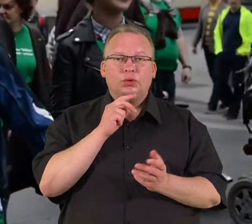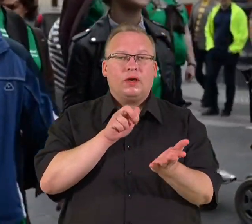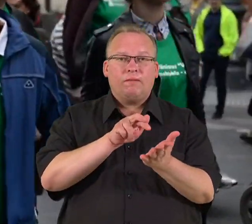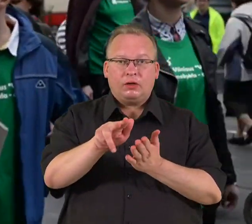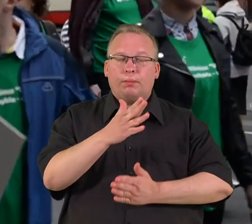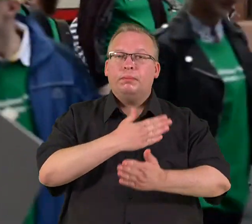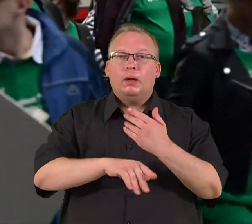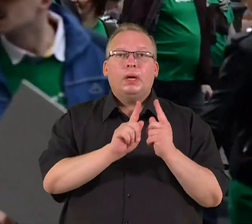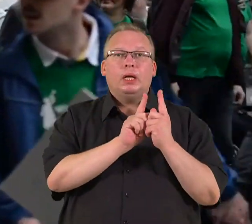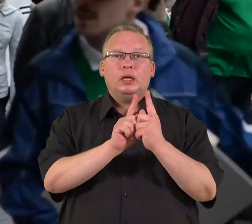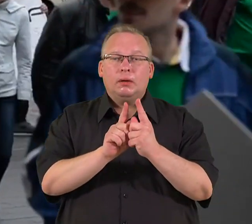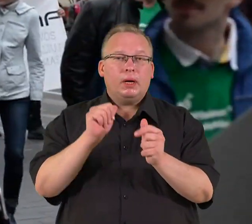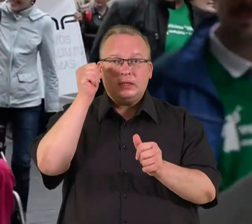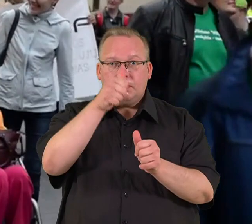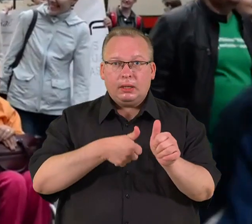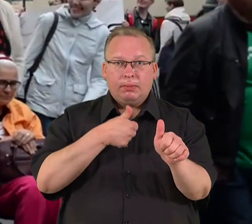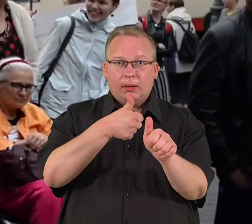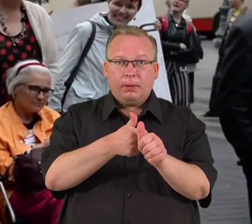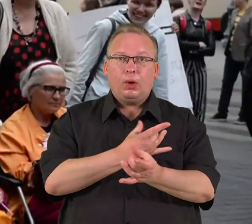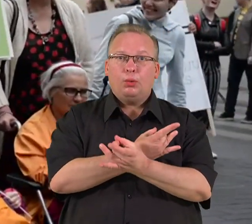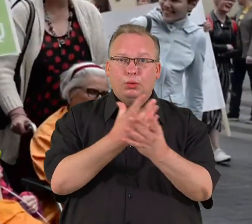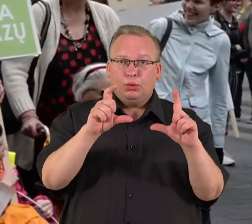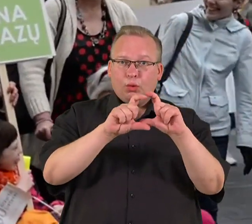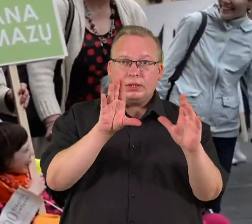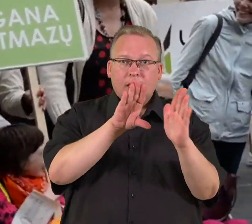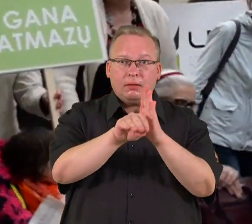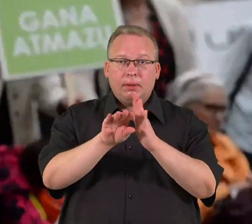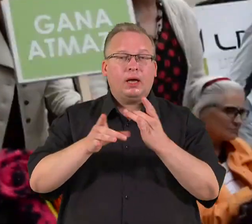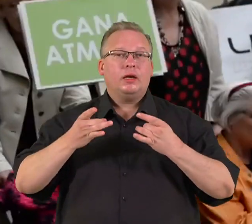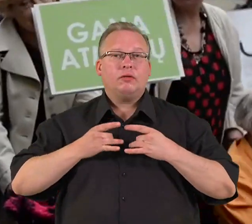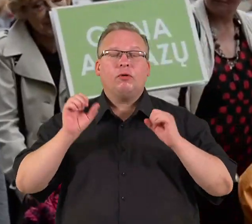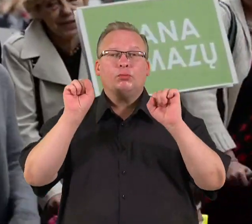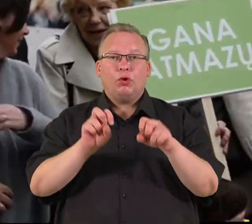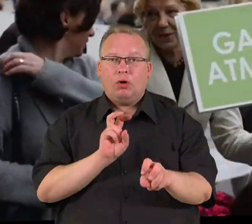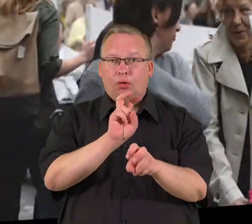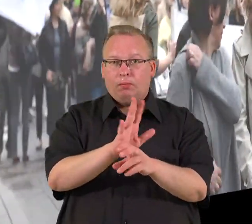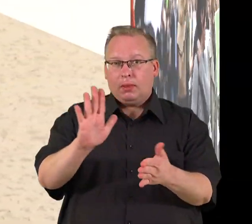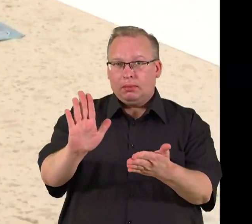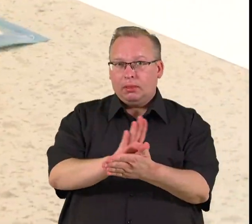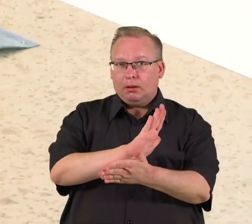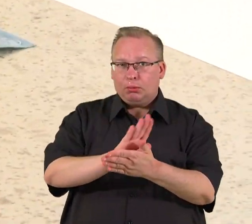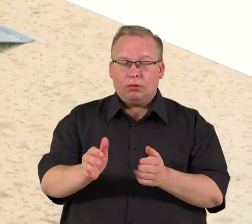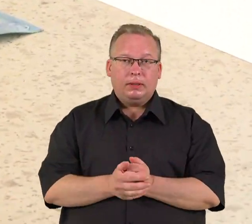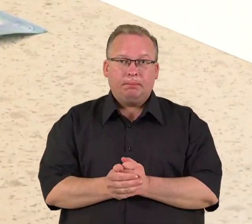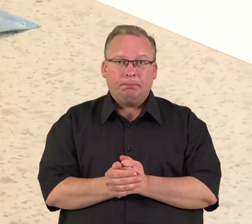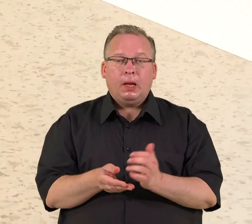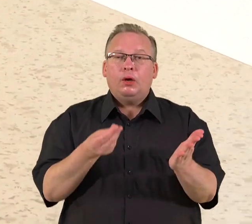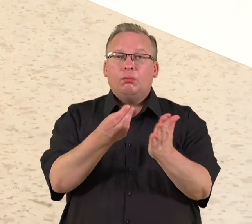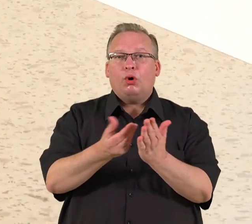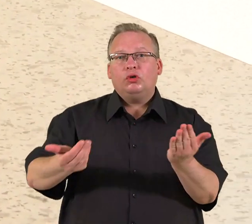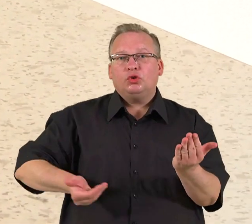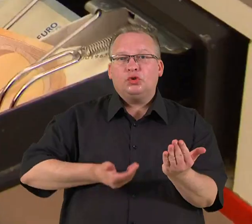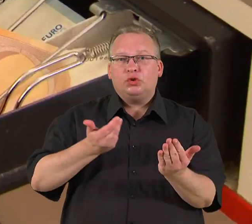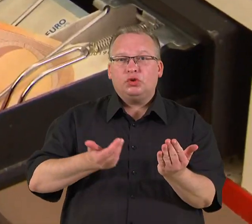Neįgaliuosios lydintys asmeniniai asistentai į kultūros įstaigas renginius galės patekti nemokamai. Atsiskaitimų grinaisiais